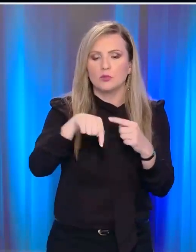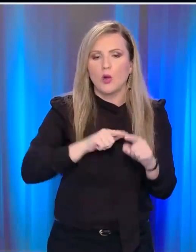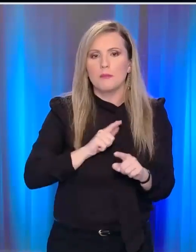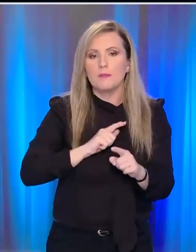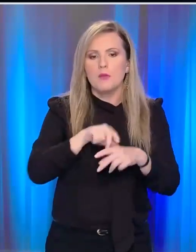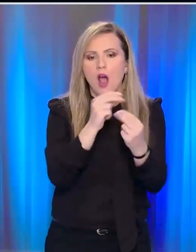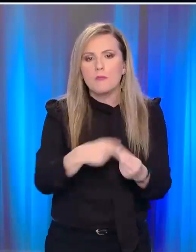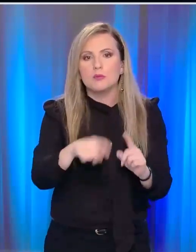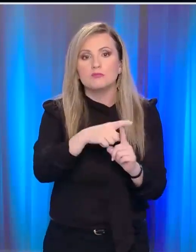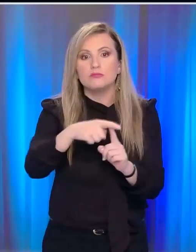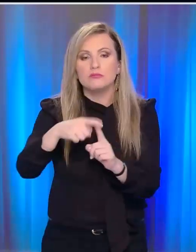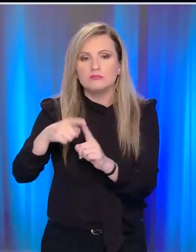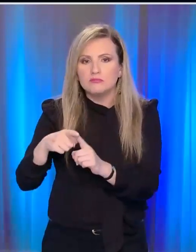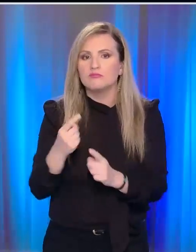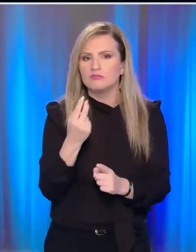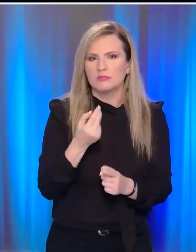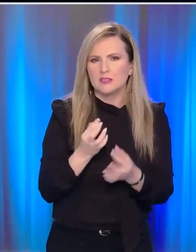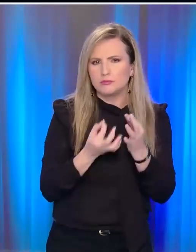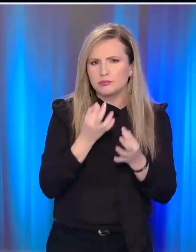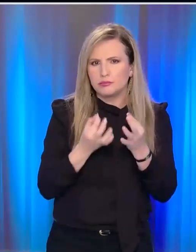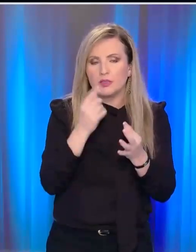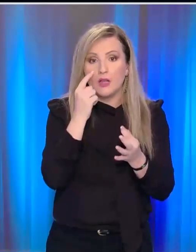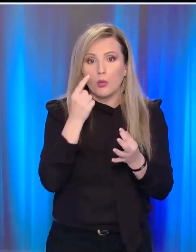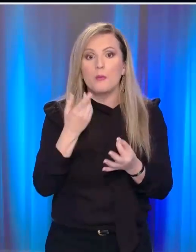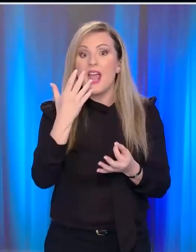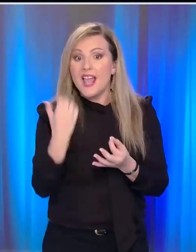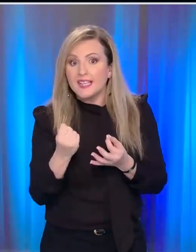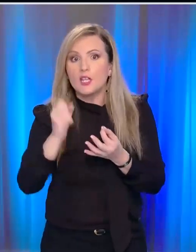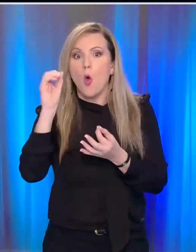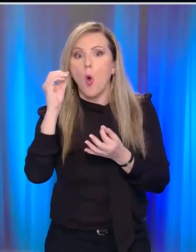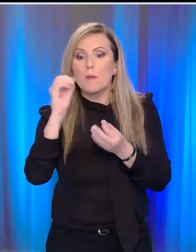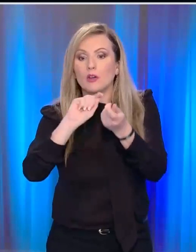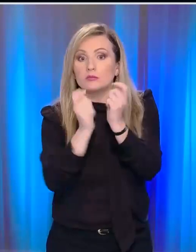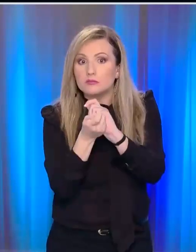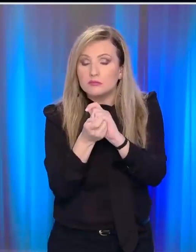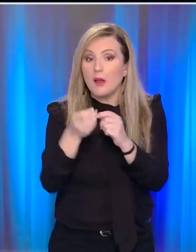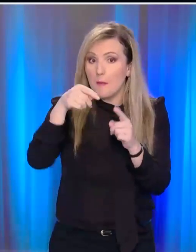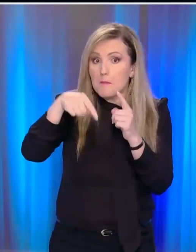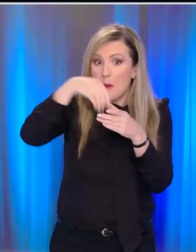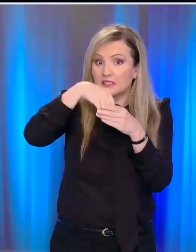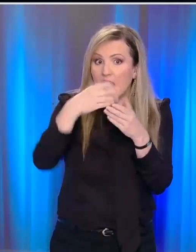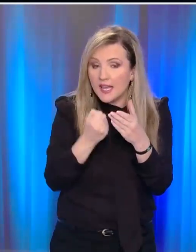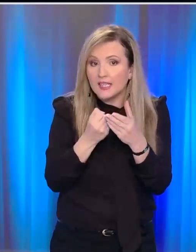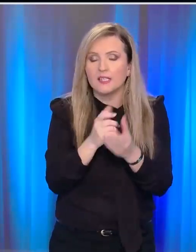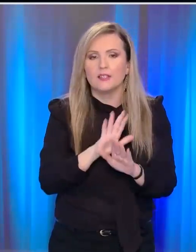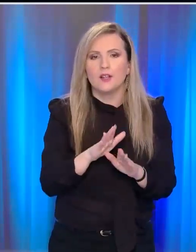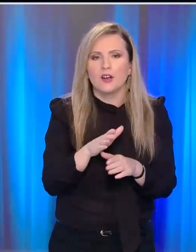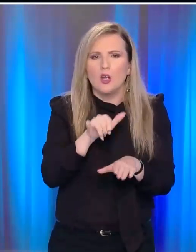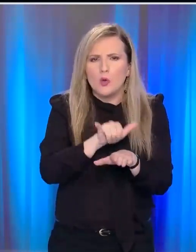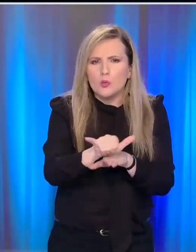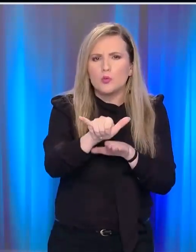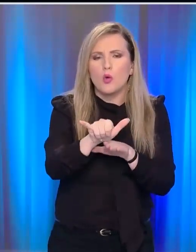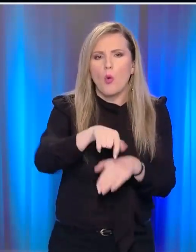εξετάσεων που θα τους δείξουν εάν πρόκειται για το στέλεχο Σόμικρον από την Πουτζουάνα που έχει προκαλέσει παγκόσμιο συναγερμό. Πτήσεις καθυλώθηκαν για